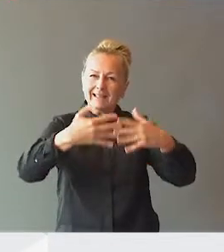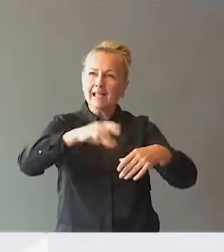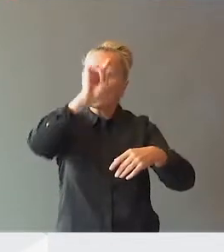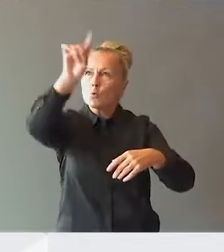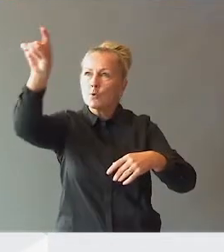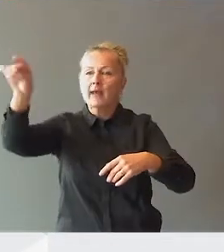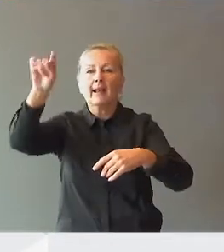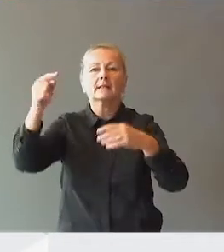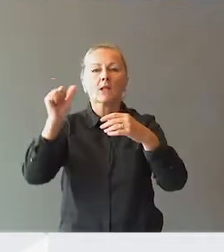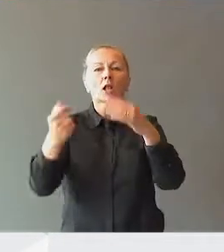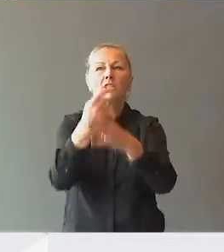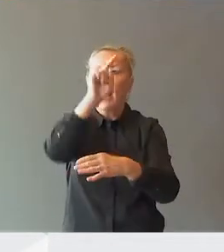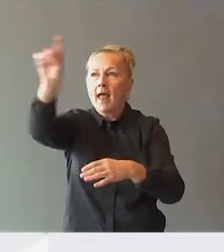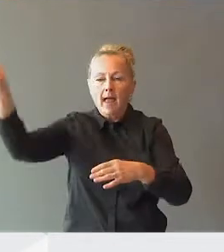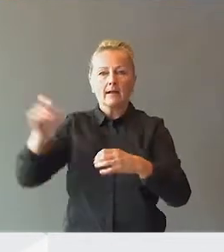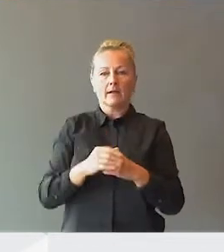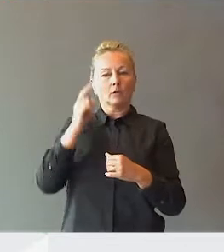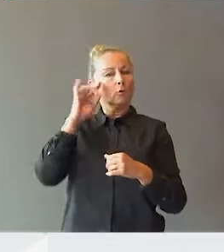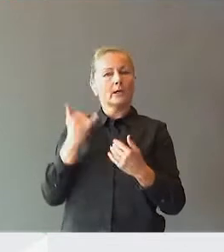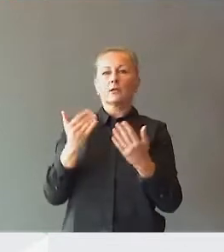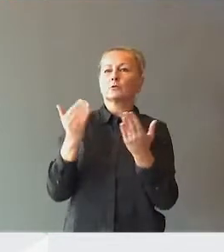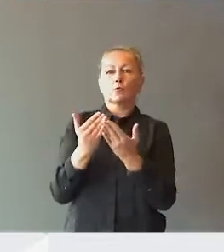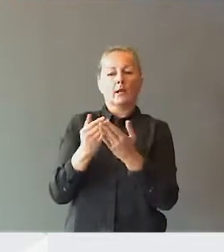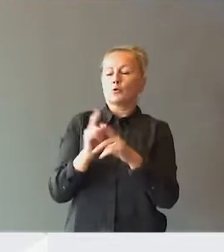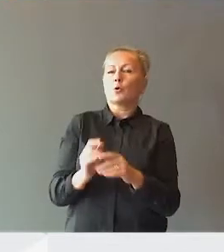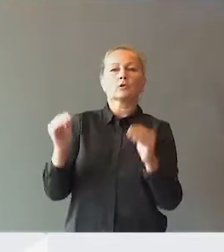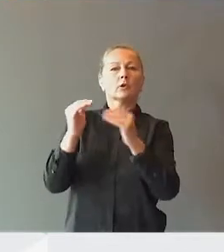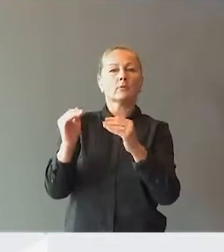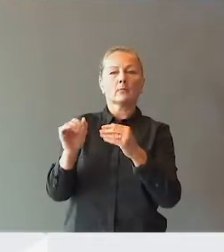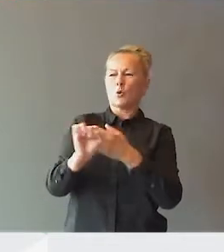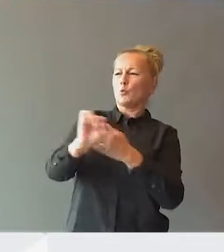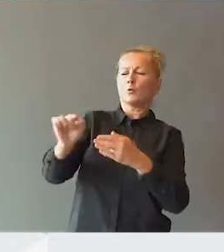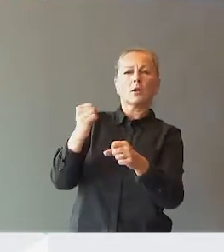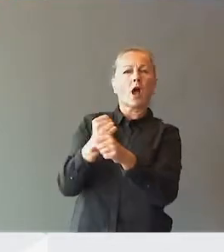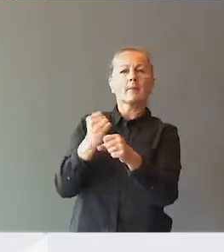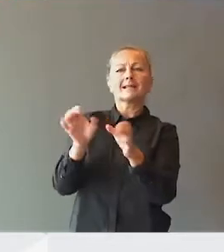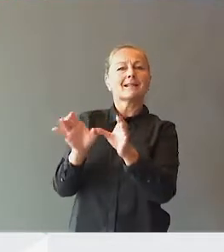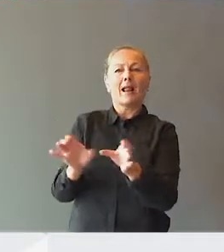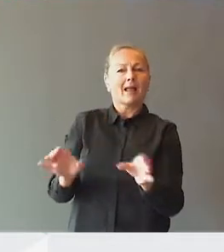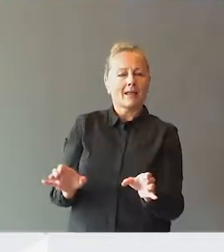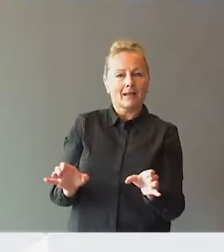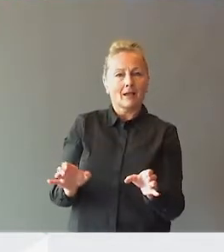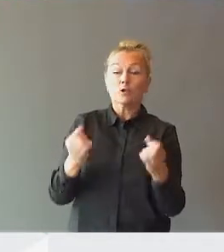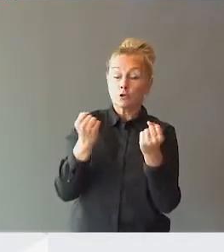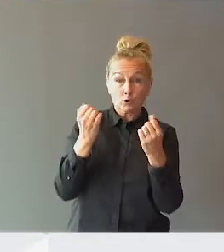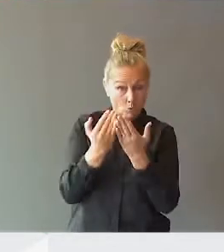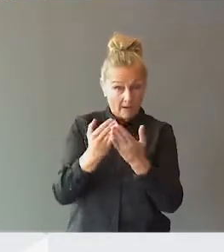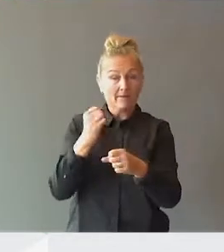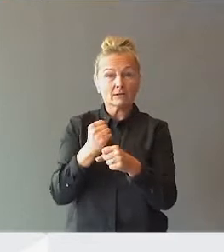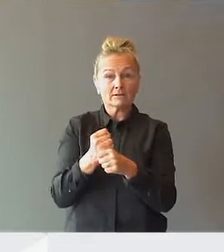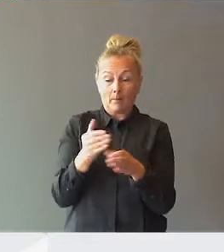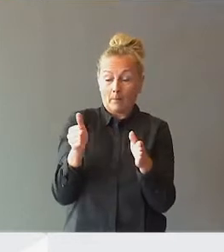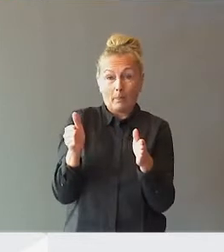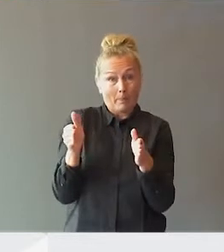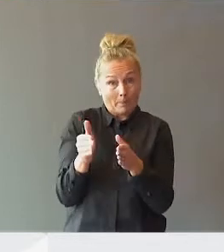det skal skje. Og jeg tror ikke skolen er en sånn organisasjon, at man unngår arbeidsdeling. Skolen er faktisk en lite